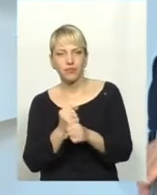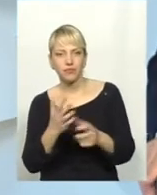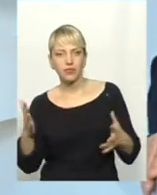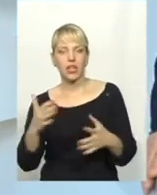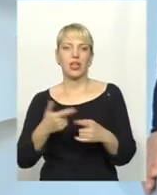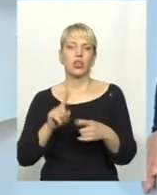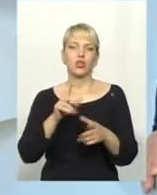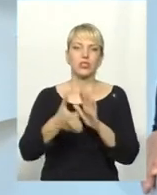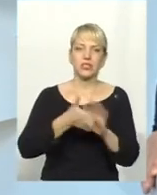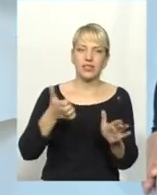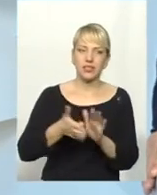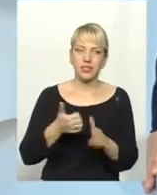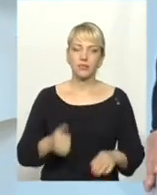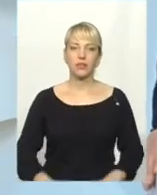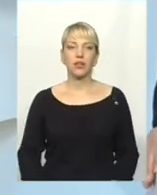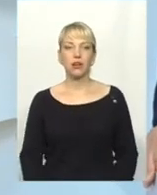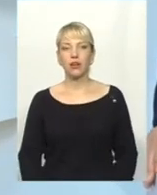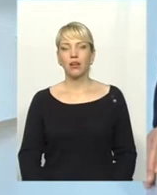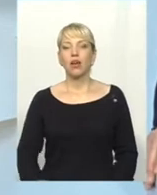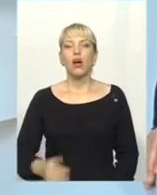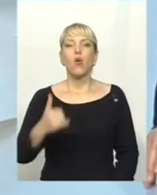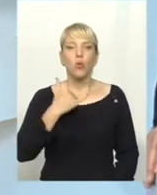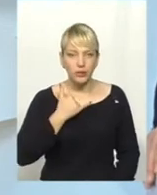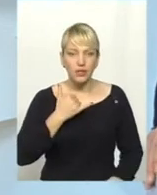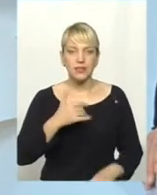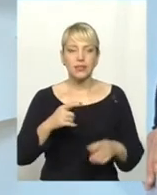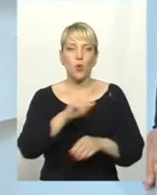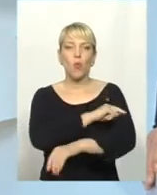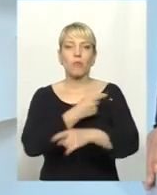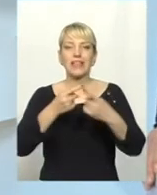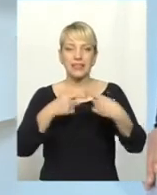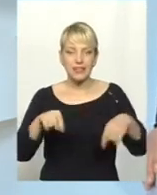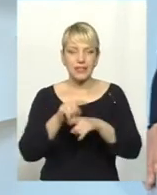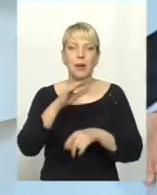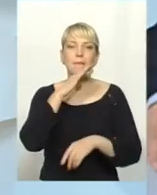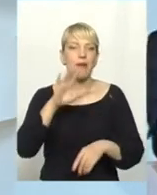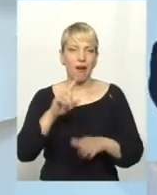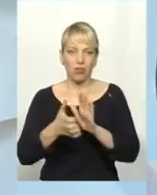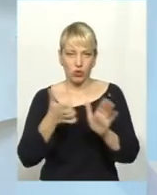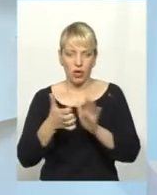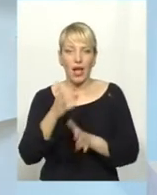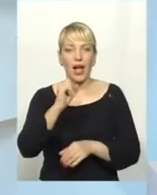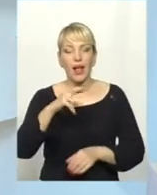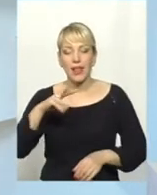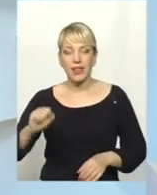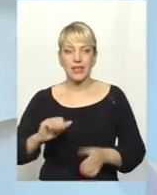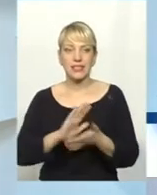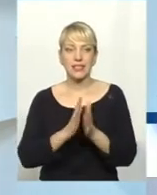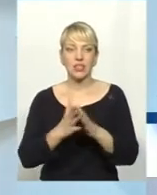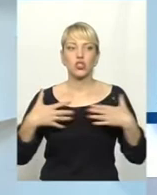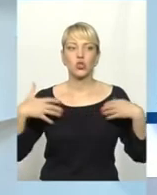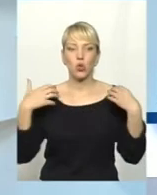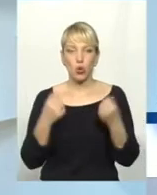щось не так в медицині. В медицині багато що не так. Але стан здоров'я людини медицина визначає в